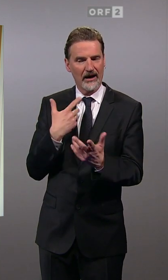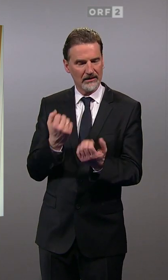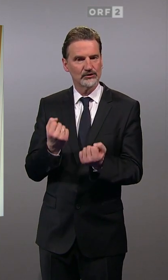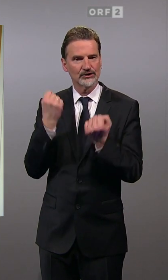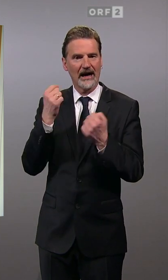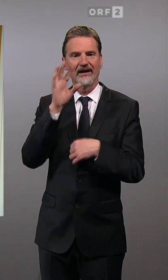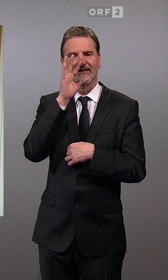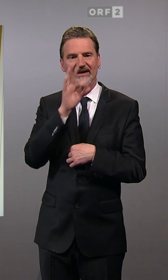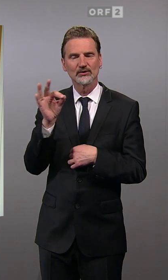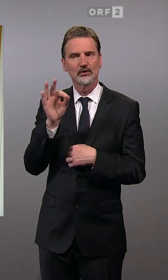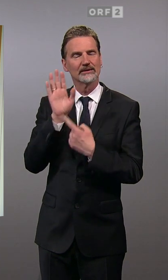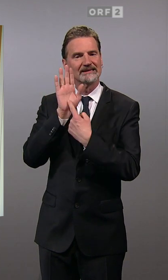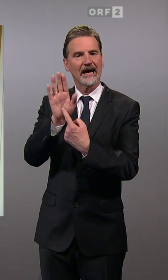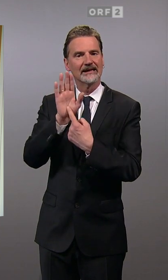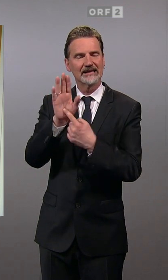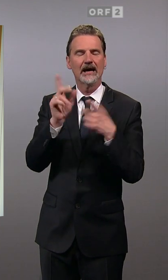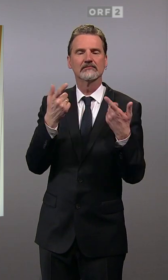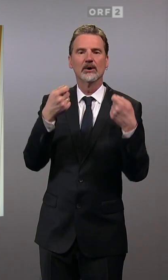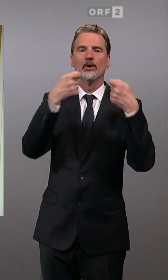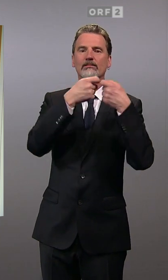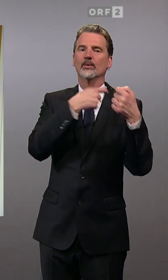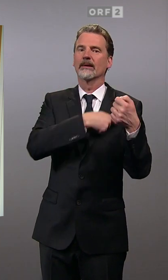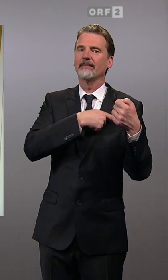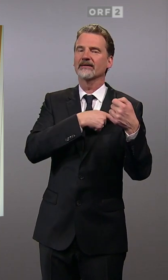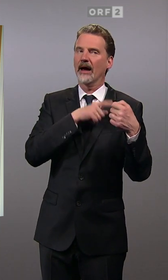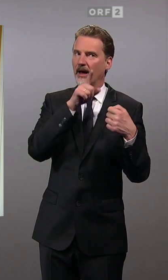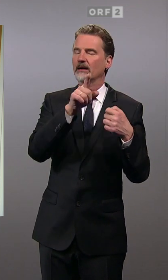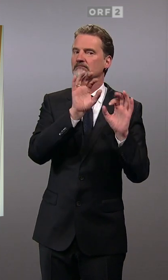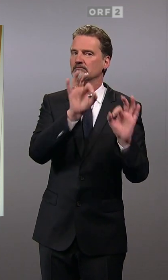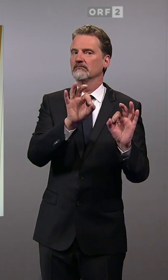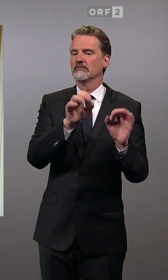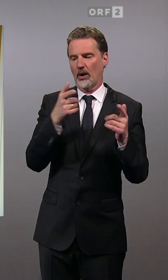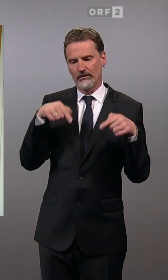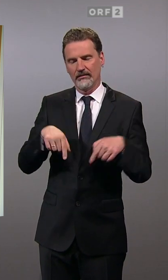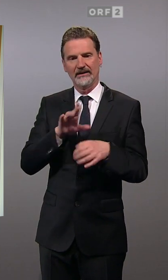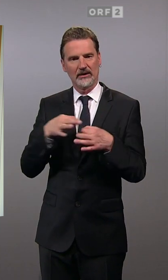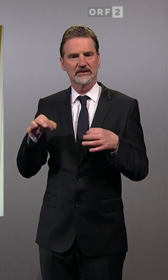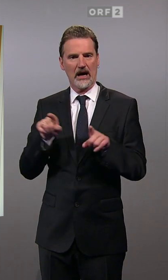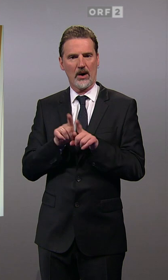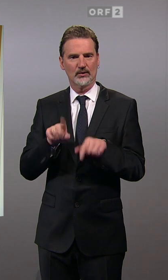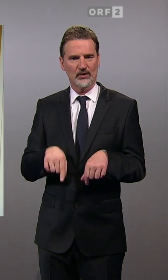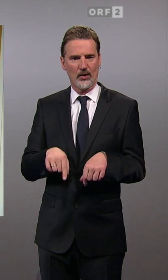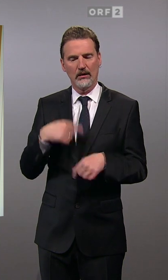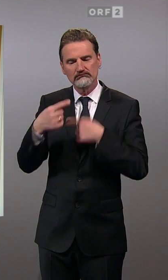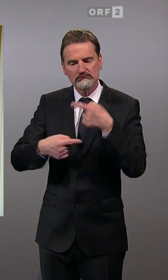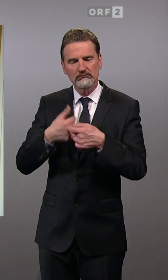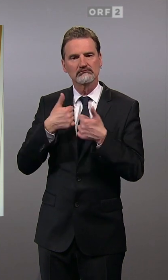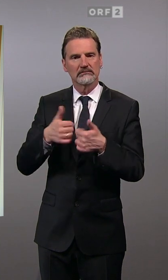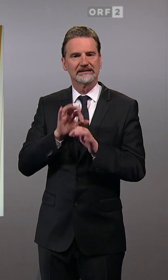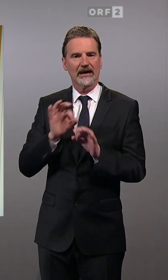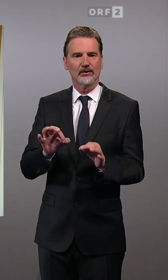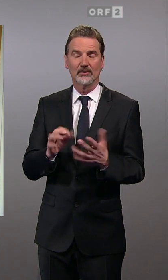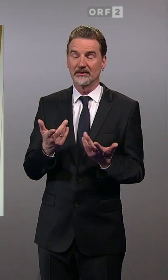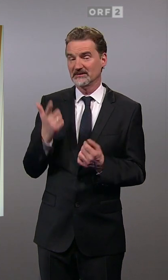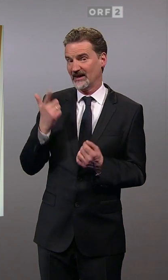ÖVP, doch auf die Bundespartei auch zurückzugreifen, im Gegensatz eben zu 2018. Wie gut das dann im Endeffekt funktioniert hat,